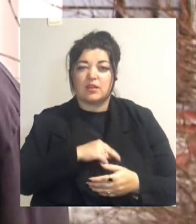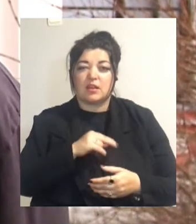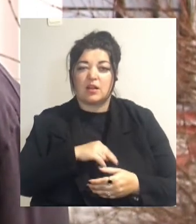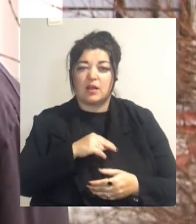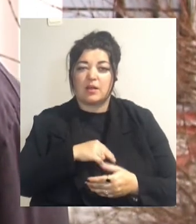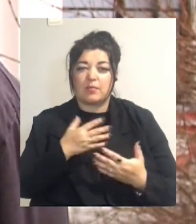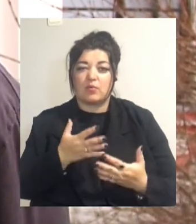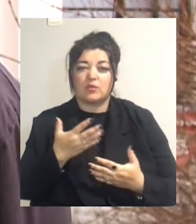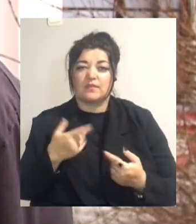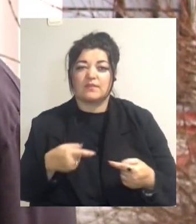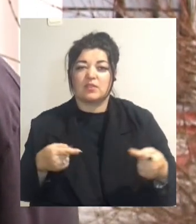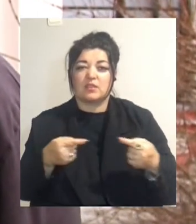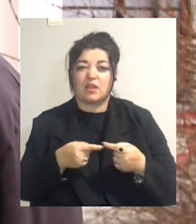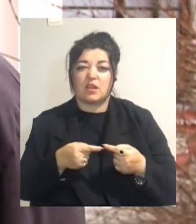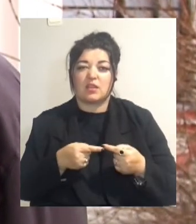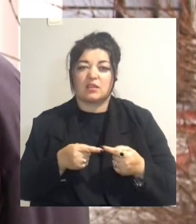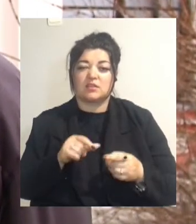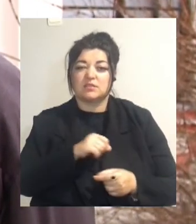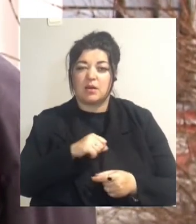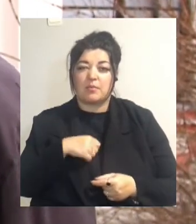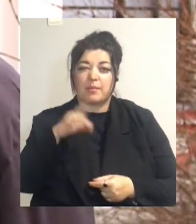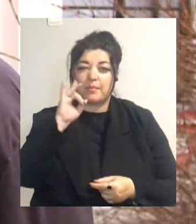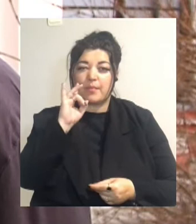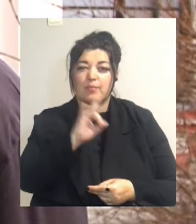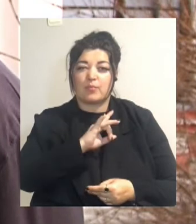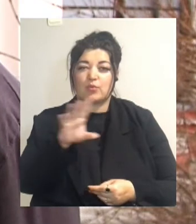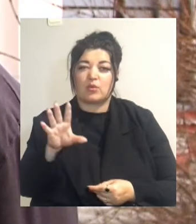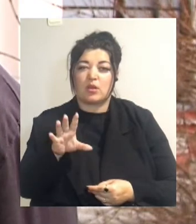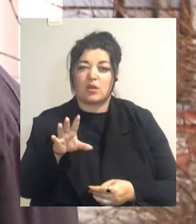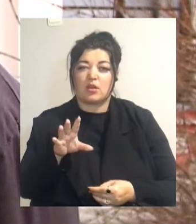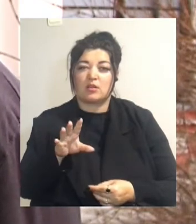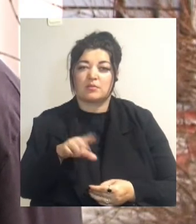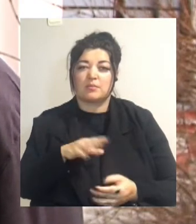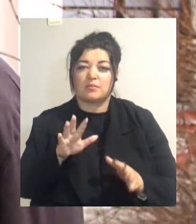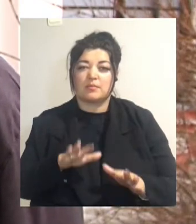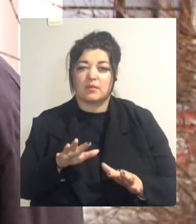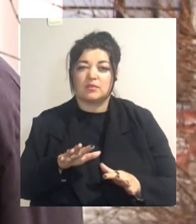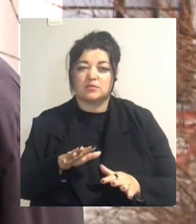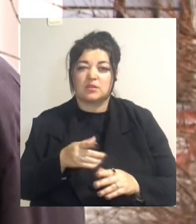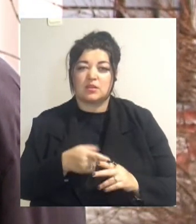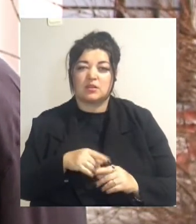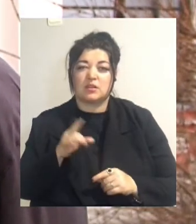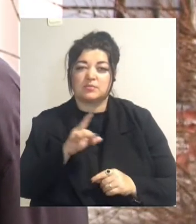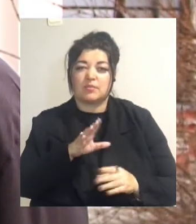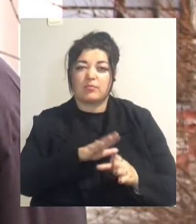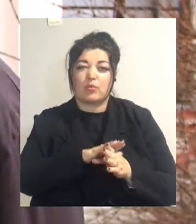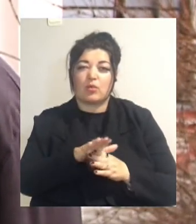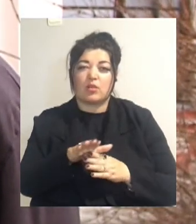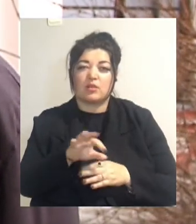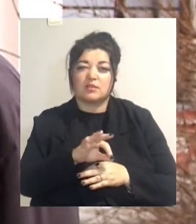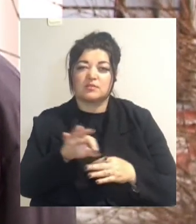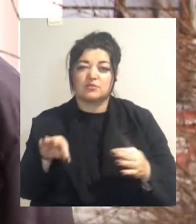сьогоднішній день самим популярним методом це є обмери с помощью живої сили. Назовемо